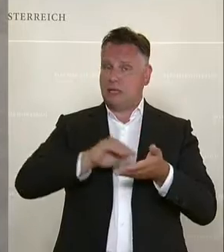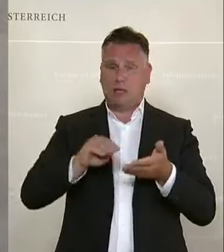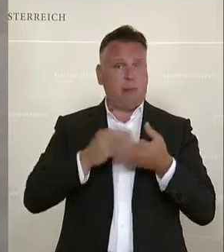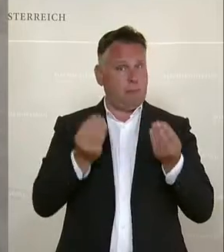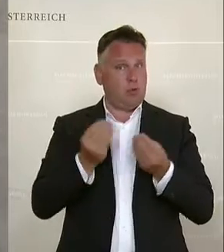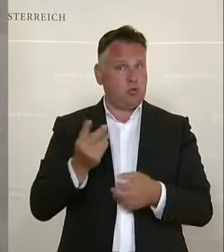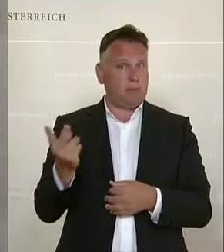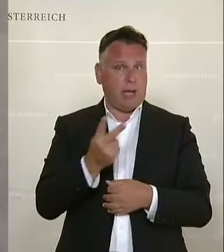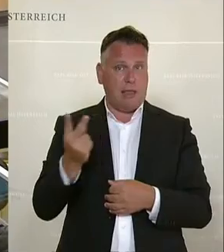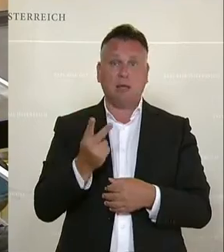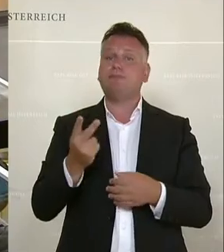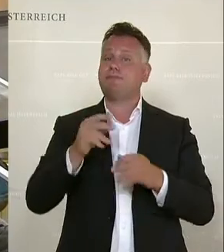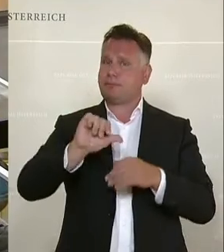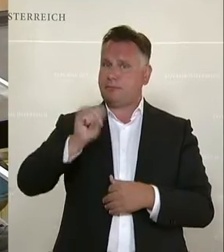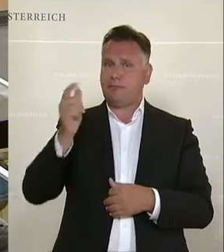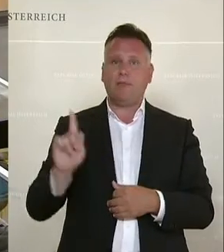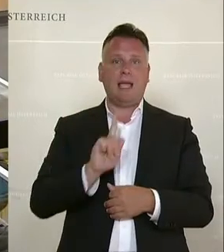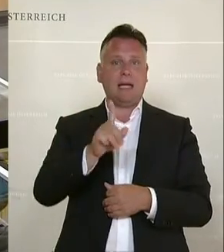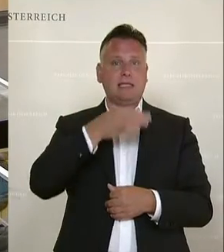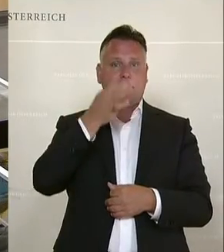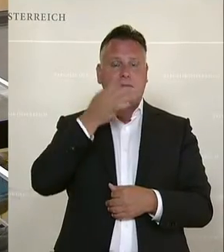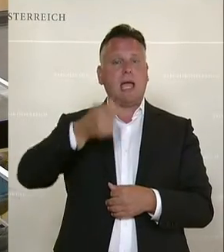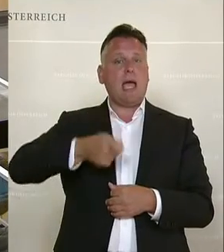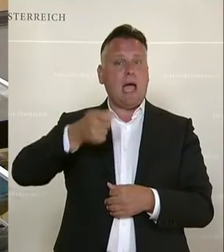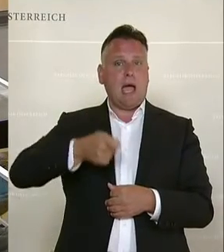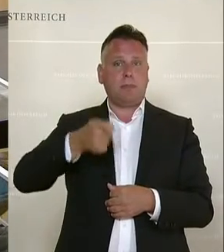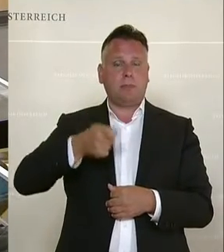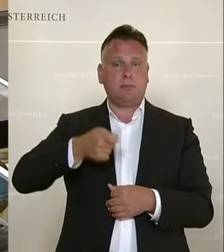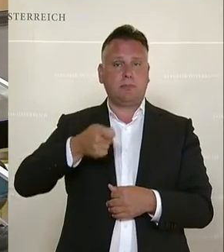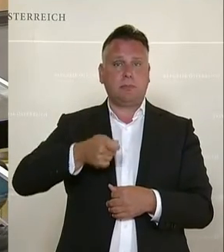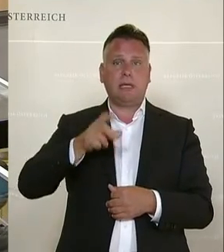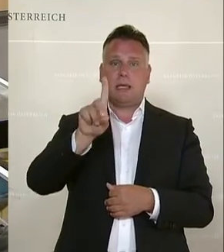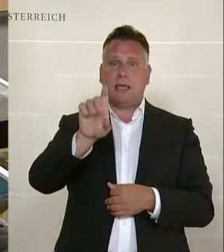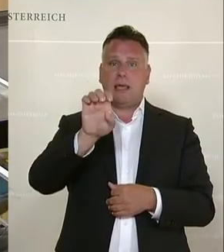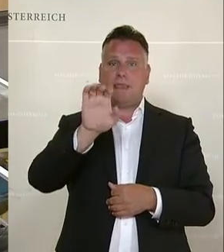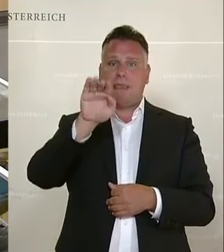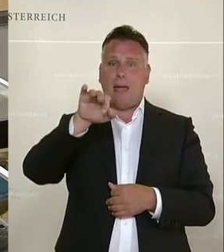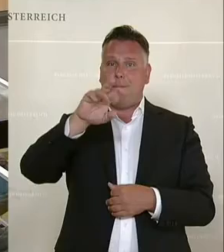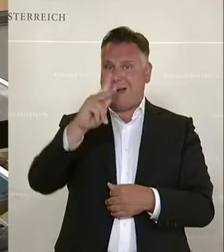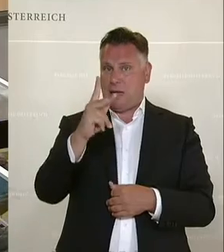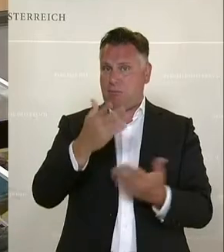und erteile als ersten Redner den... Gerhard Deimek ist der erste Redner, er kommt von der FPÖ.